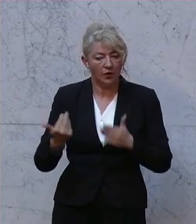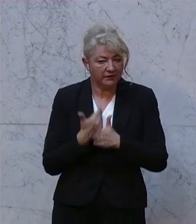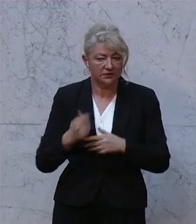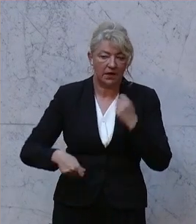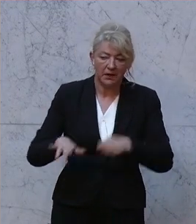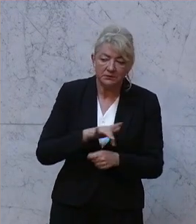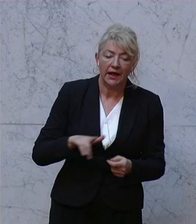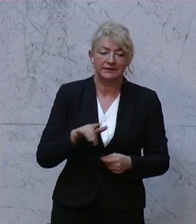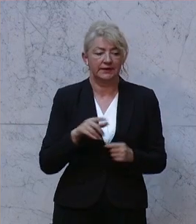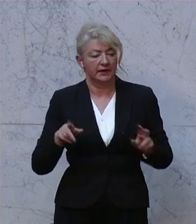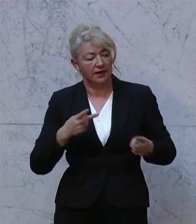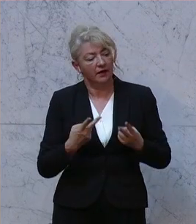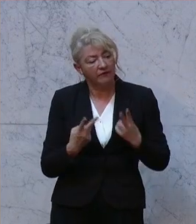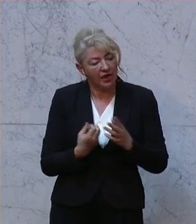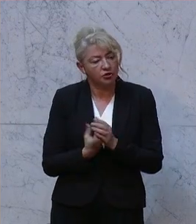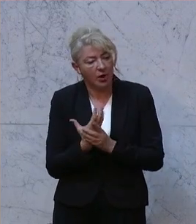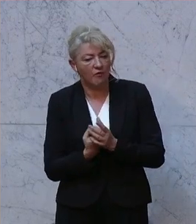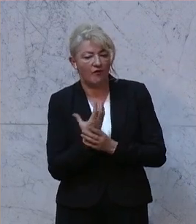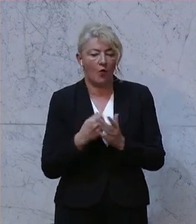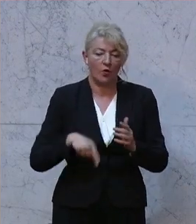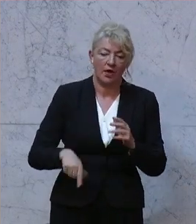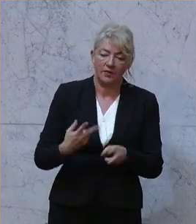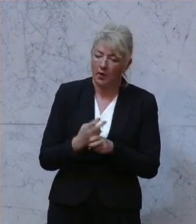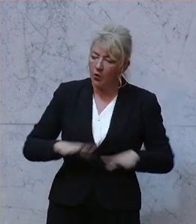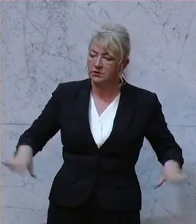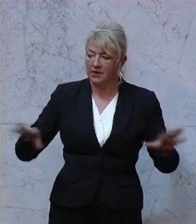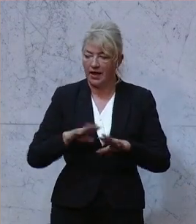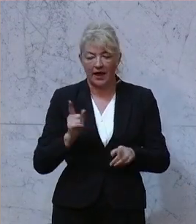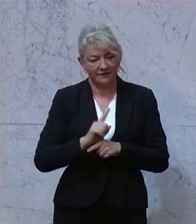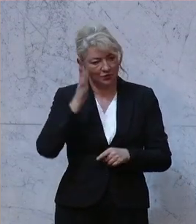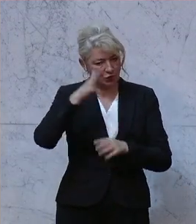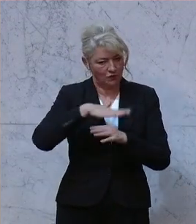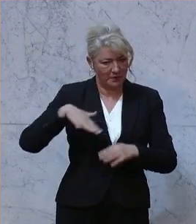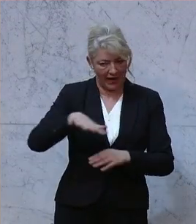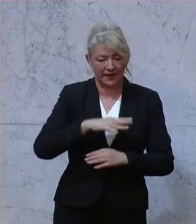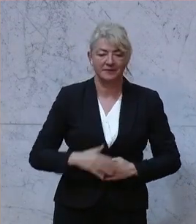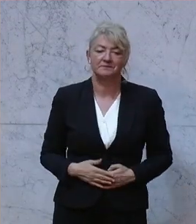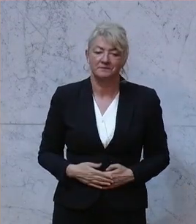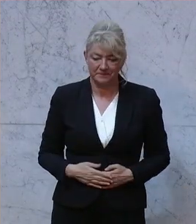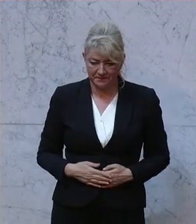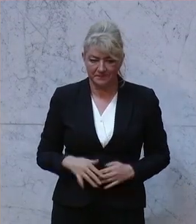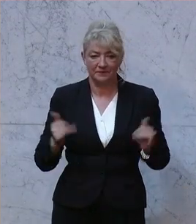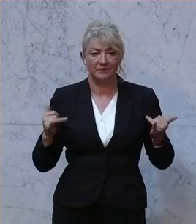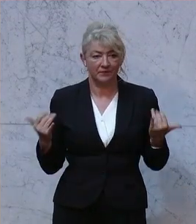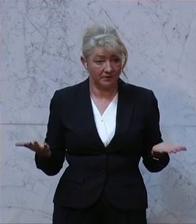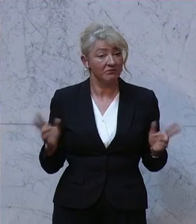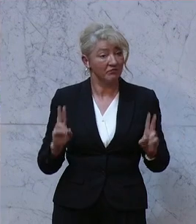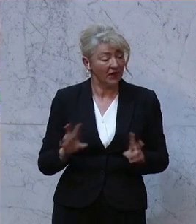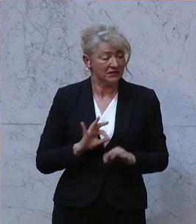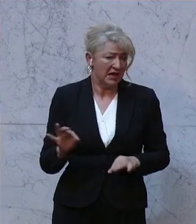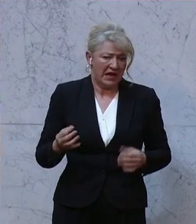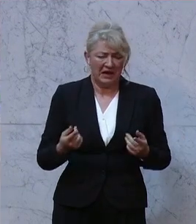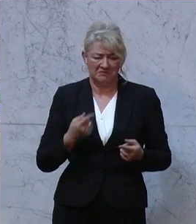Arbeitsplätze, Wertschöpfung in Österreich in einem Zukunftsbereich. Auch wenn das alles wirklich sehr, sehr